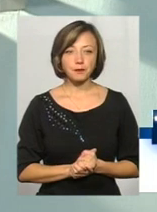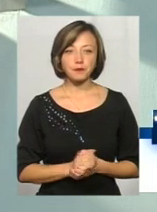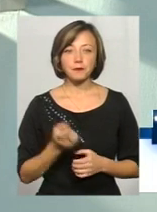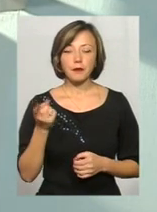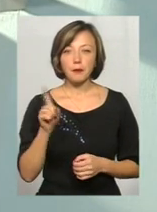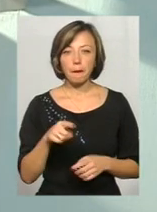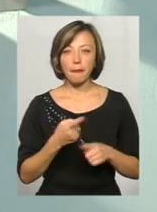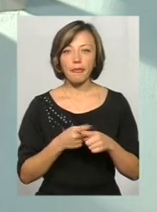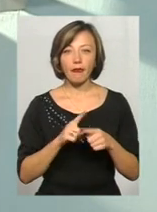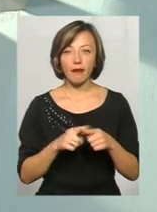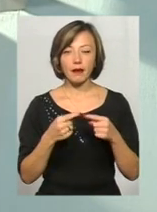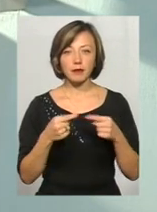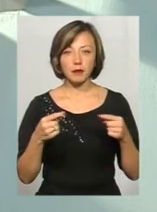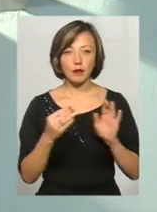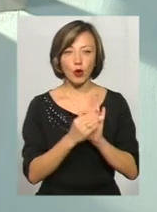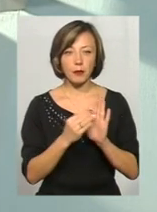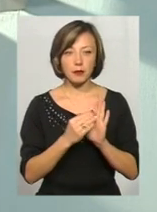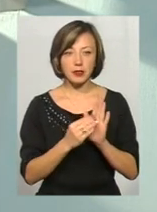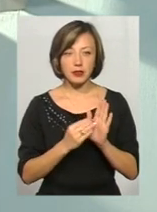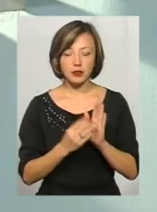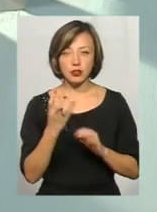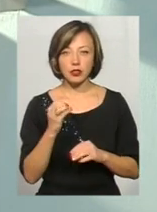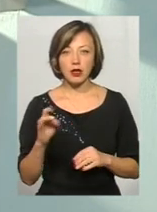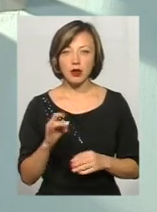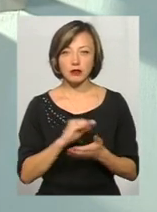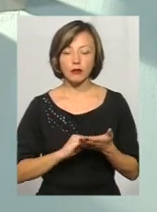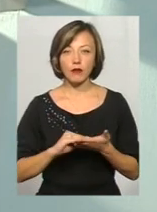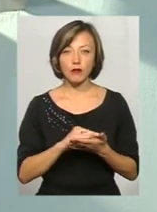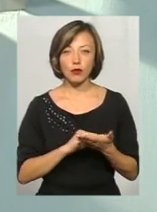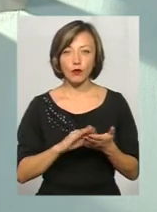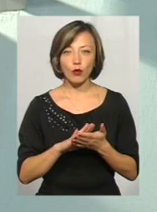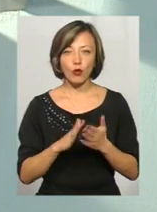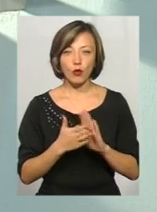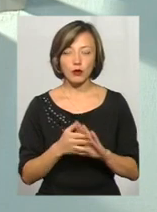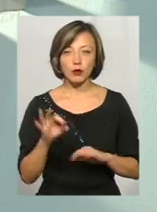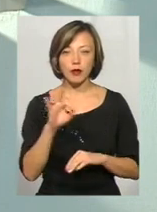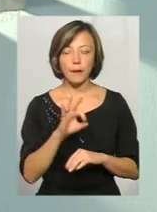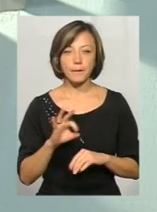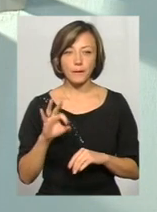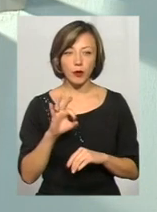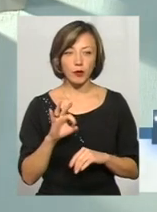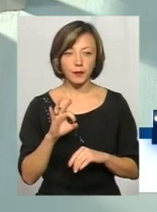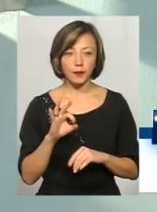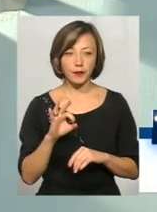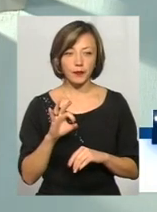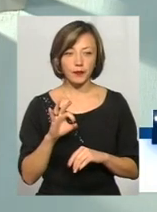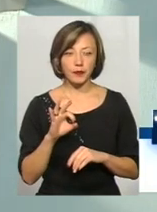це, до речі, прописано, я ще раз повторююся, в угоді про правила, умови та